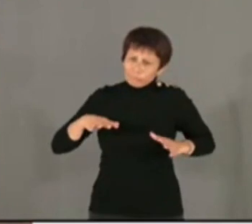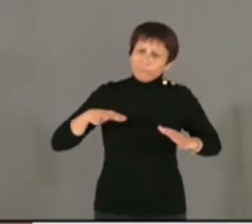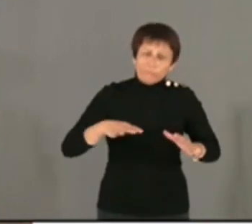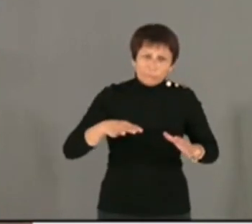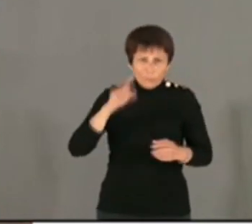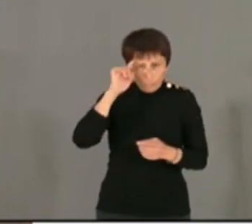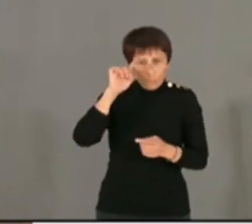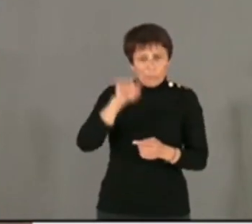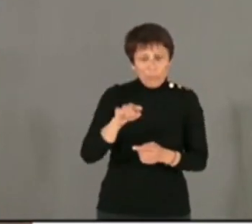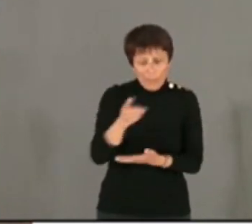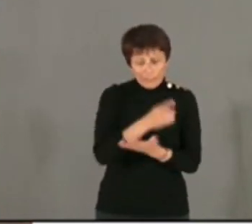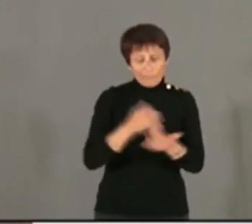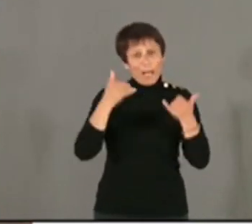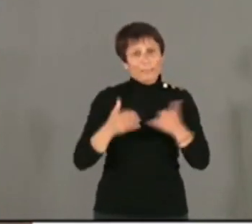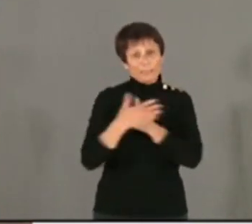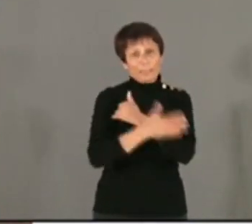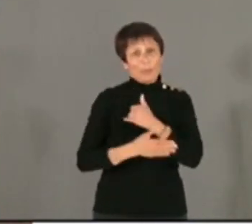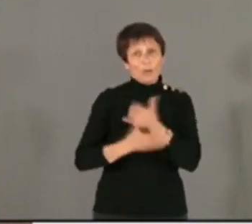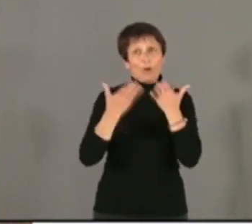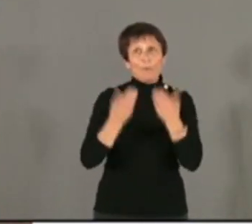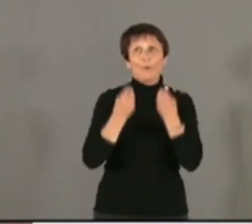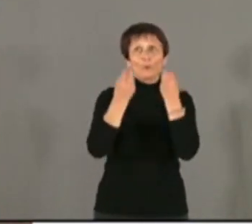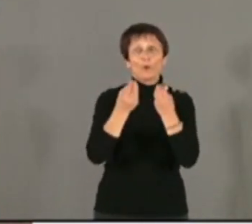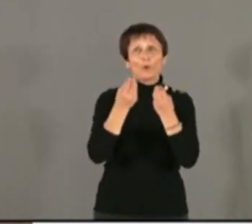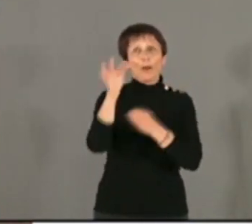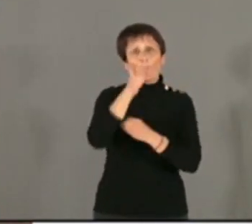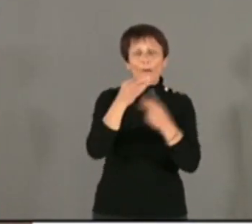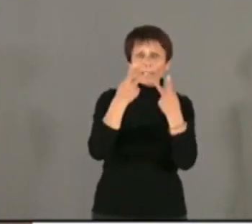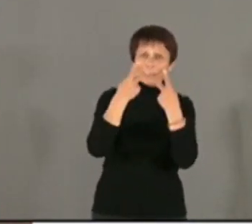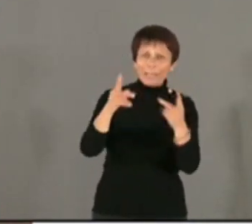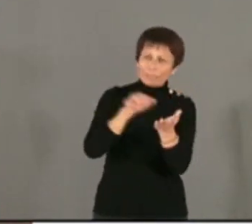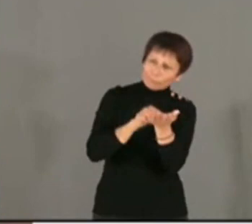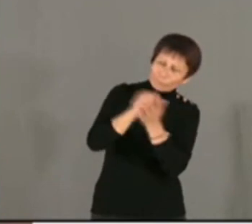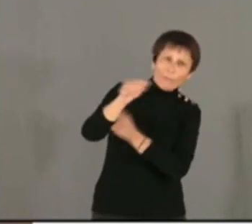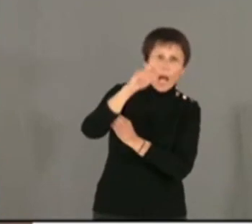le débarquement en Provence et pour libérer la France de l'occupant allemand